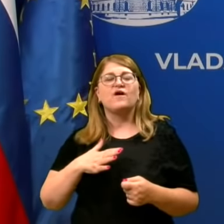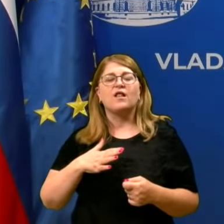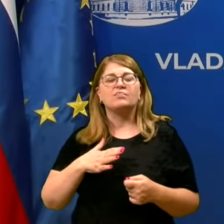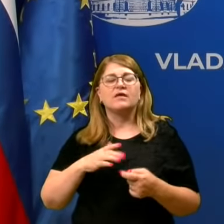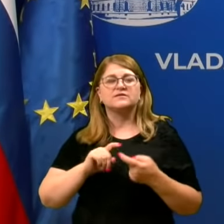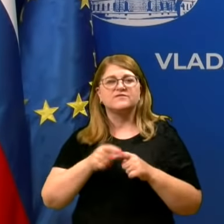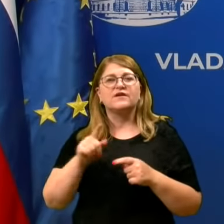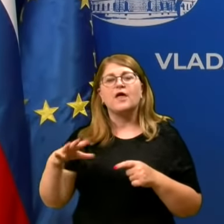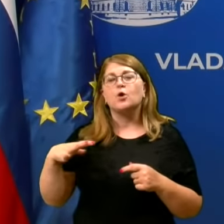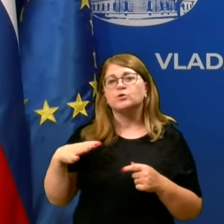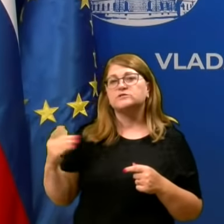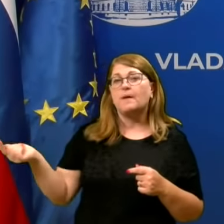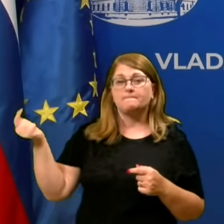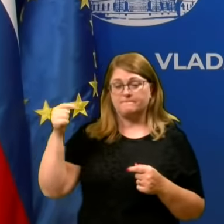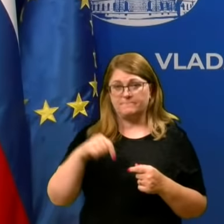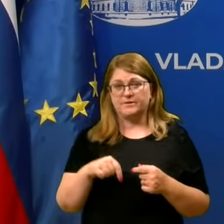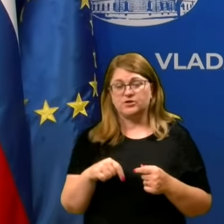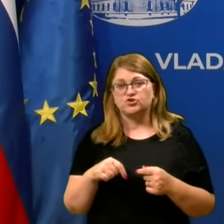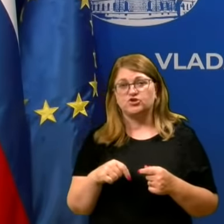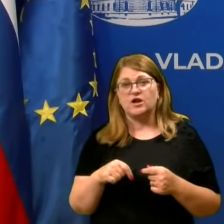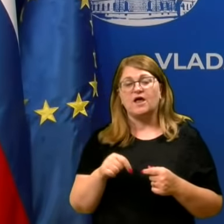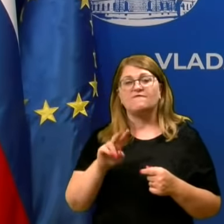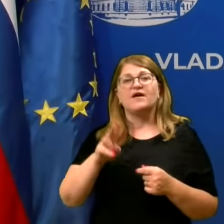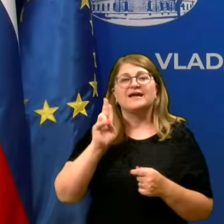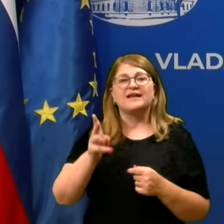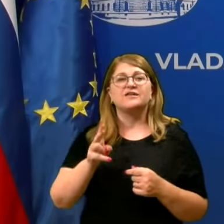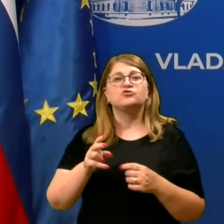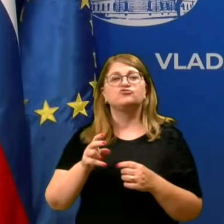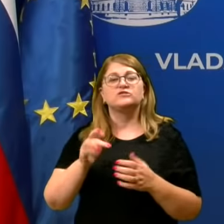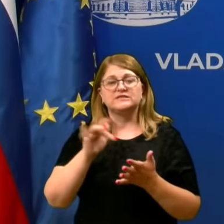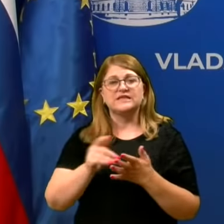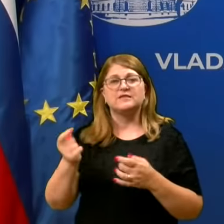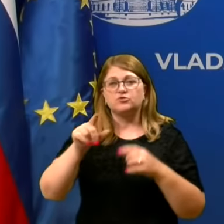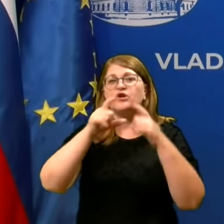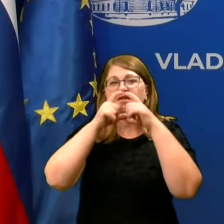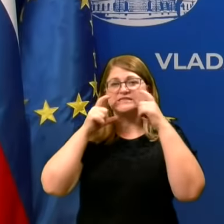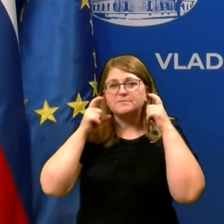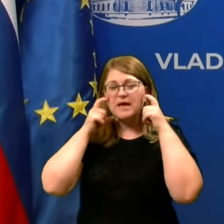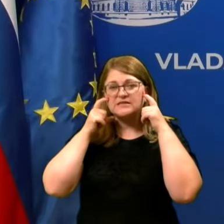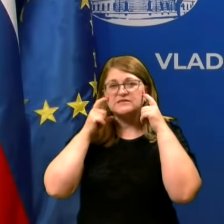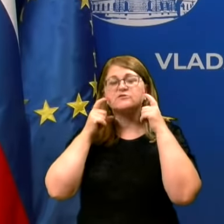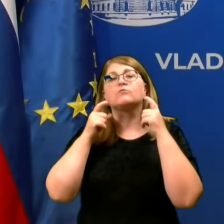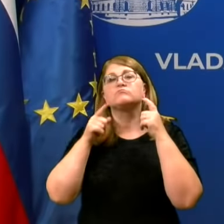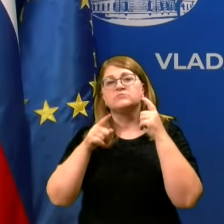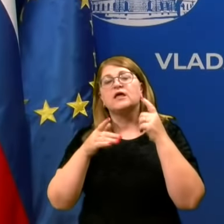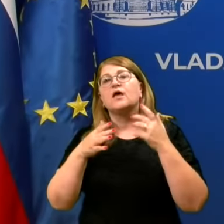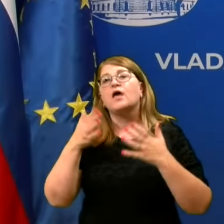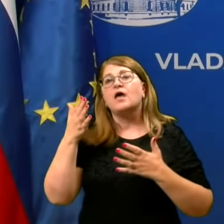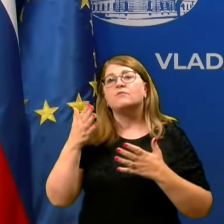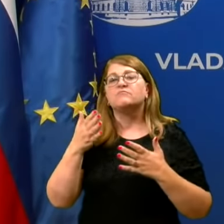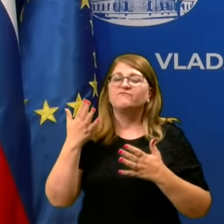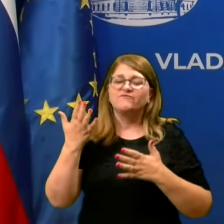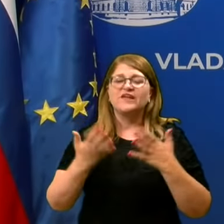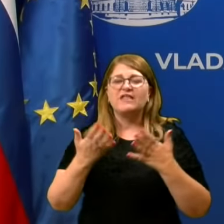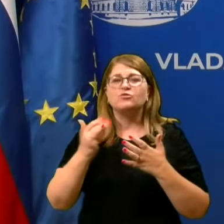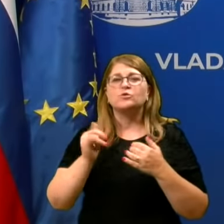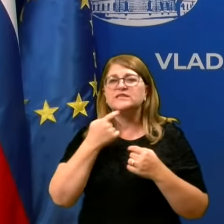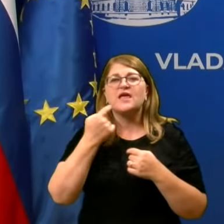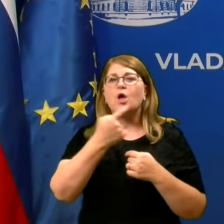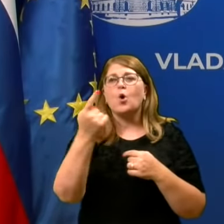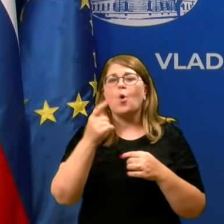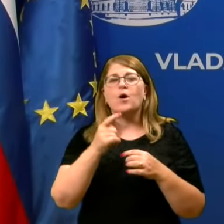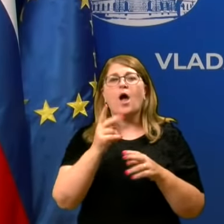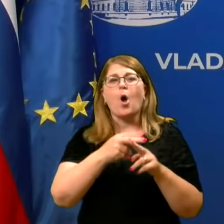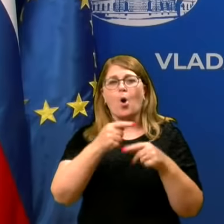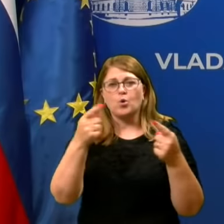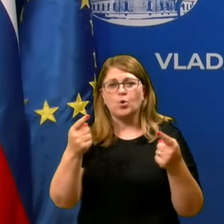prišla v UKC z masko na obrazu, tako da je verjetnost, da bi koga okužila bistveno maža. Ampak to, da